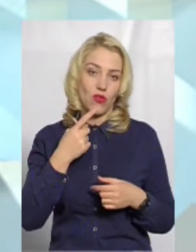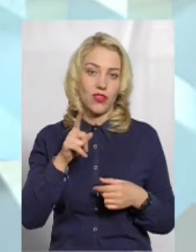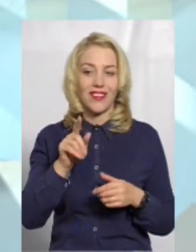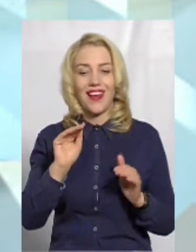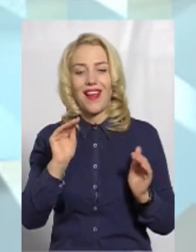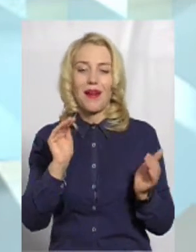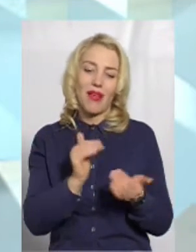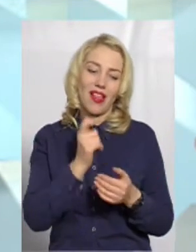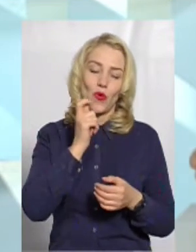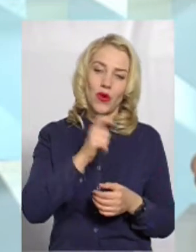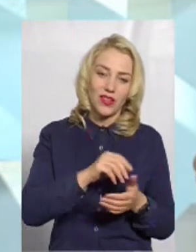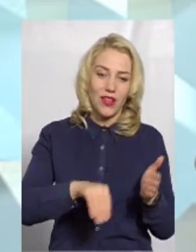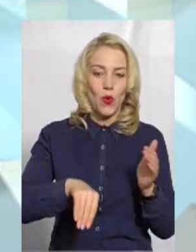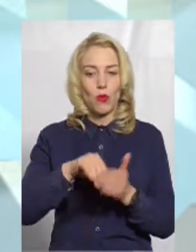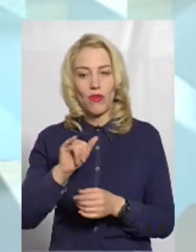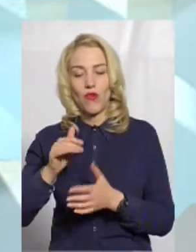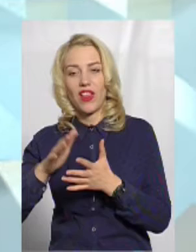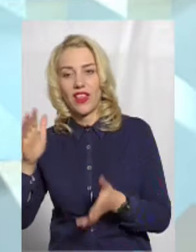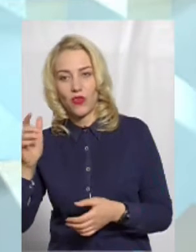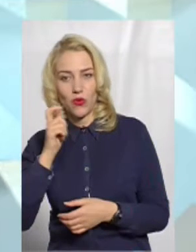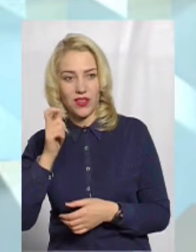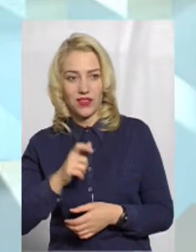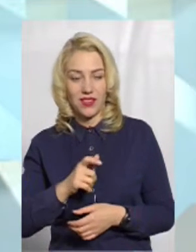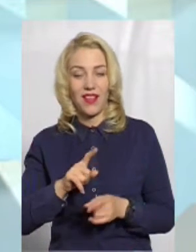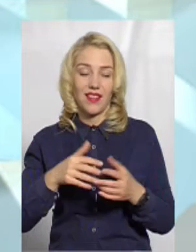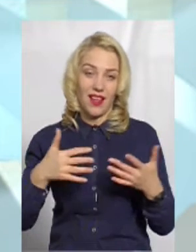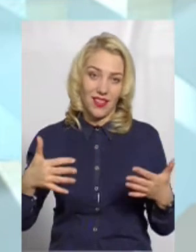маленький українець купляв великого українця і так далі.